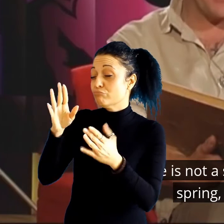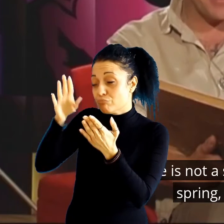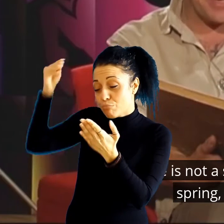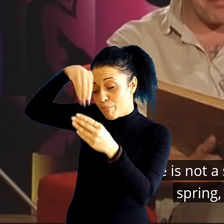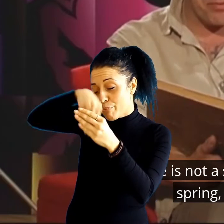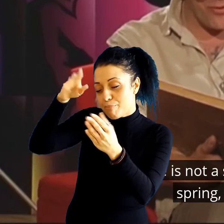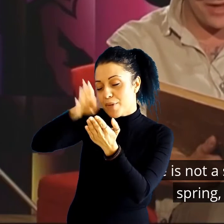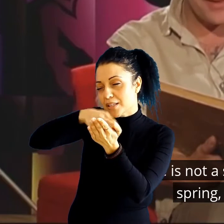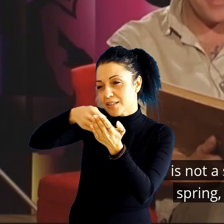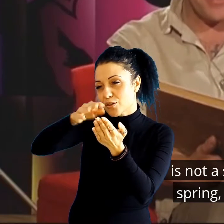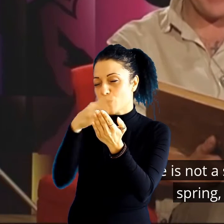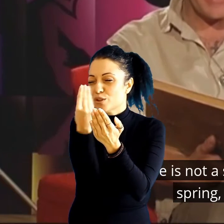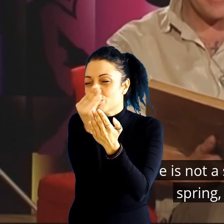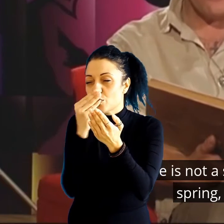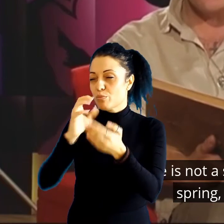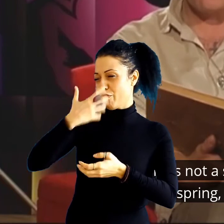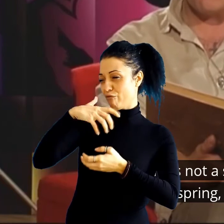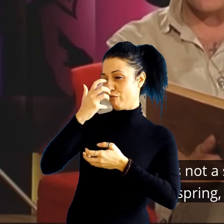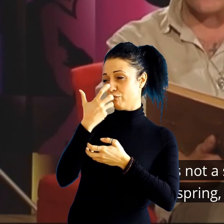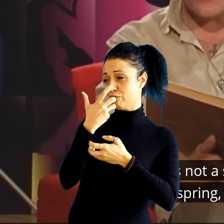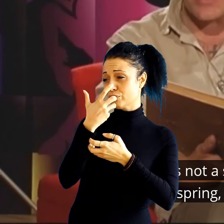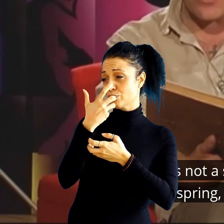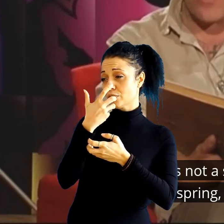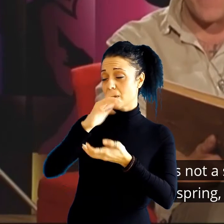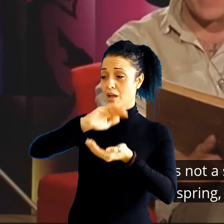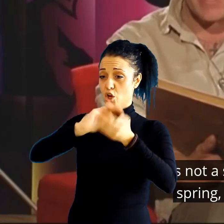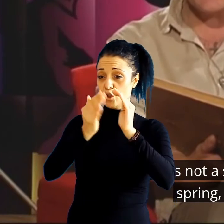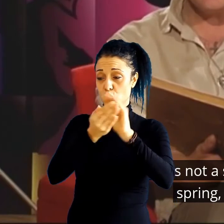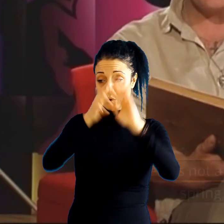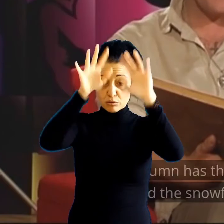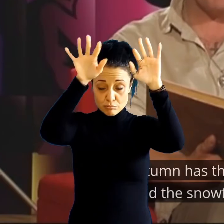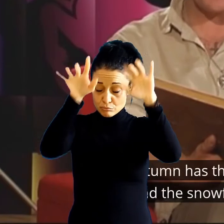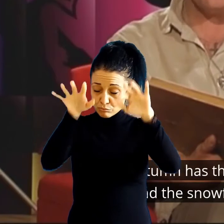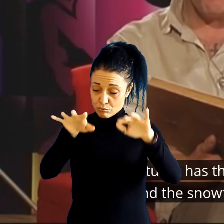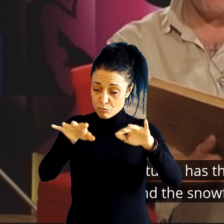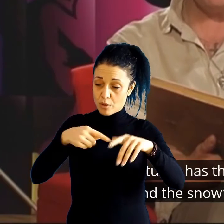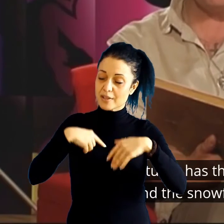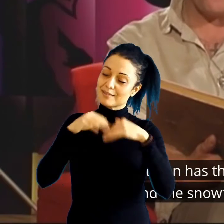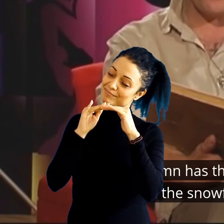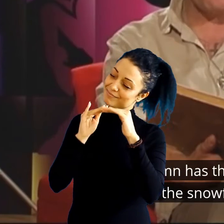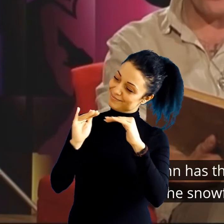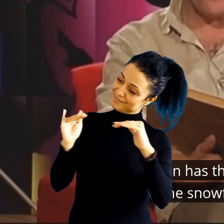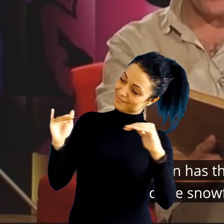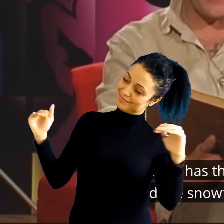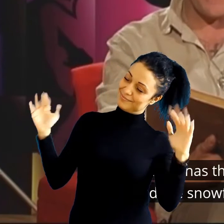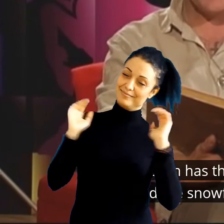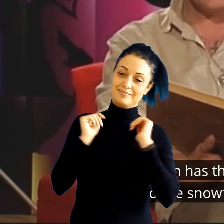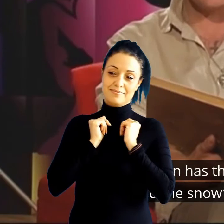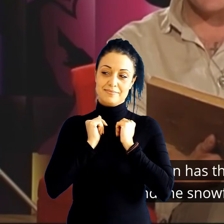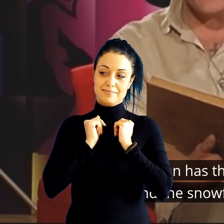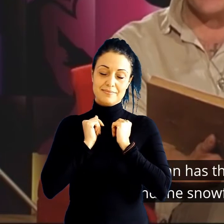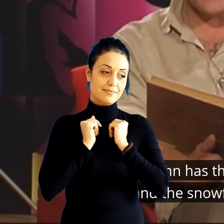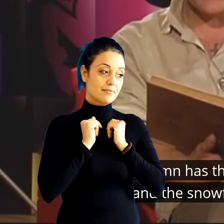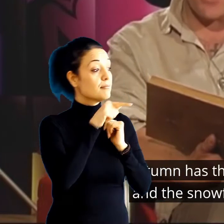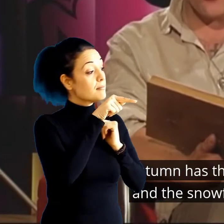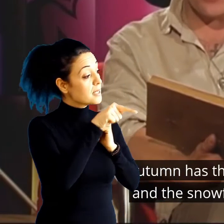цвекињата на пролет, лете уживам во сонцето, есента има најубави, бои и плодови, а